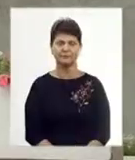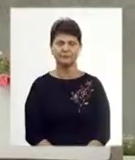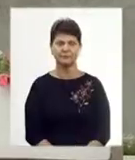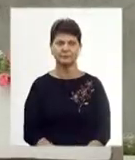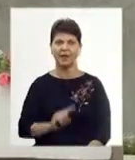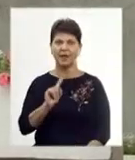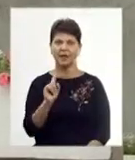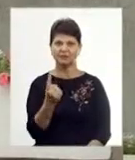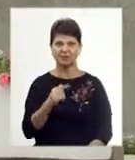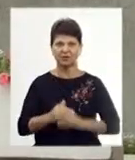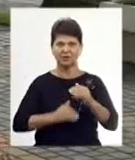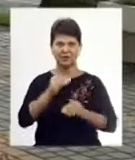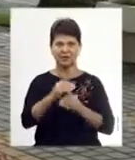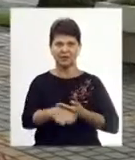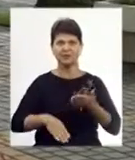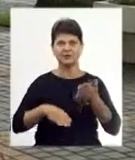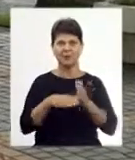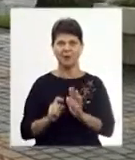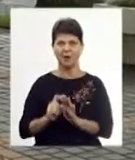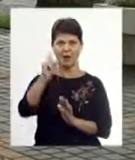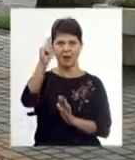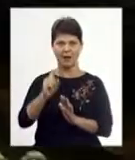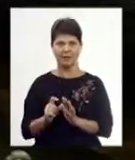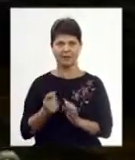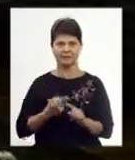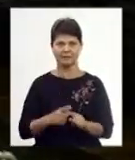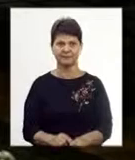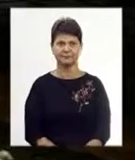Спершу з драбини, потім за допомогою крана-маніпулятора.